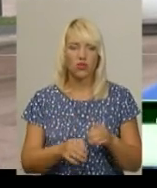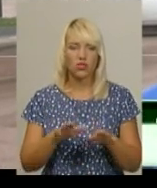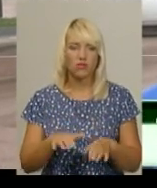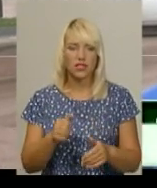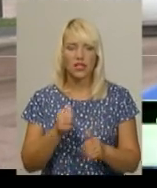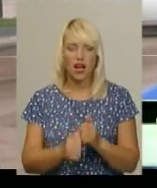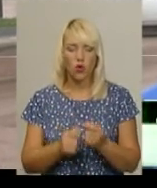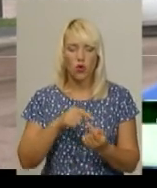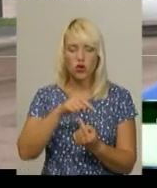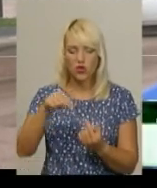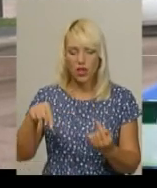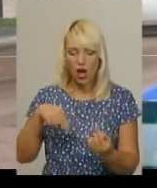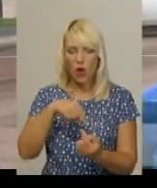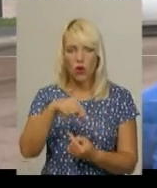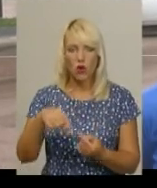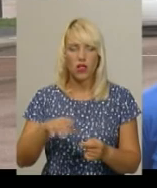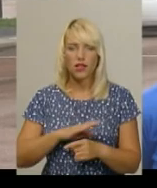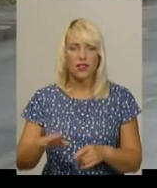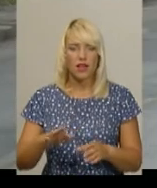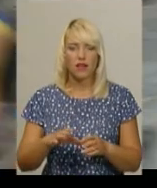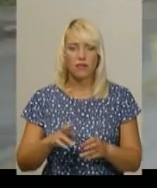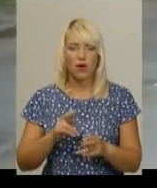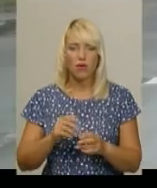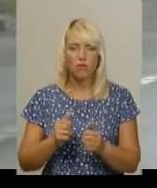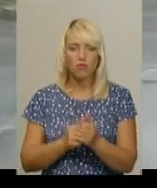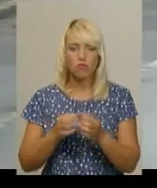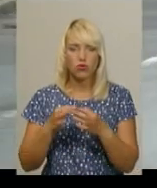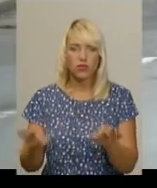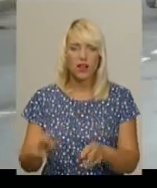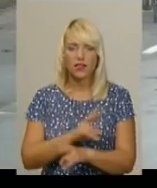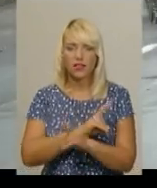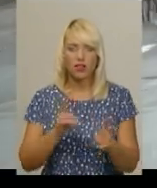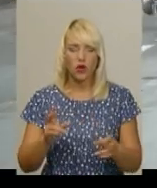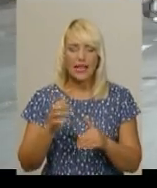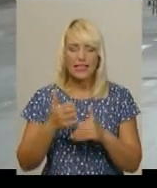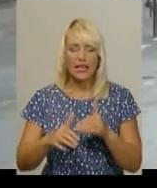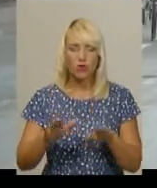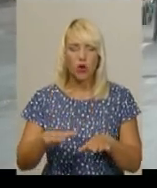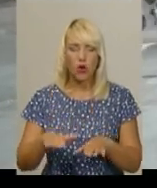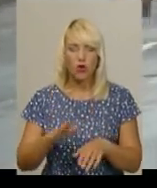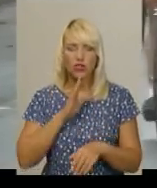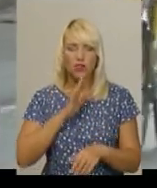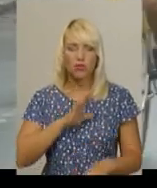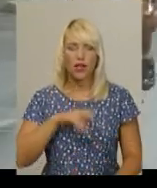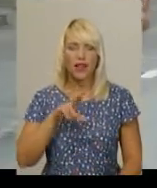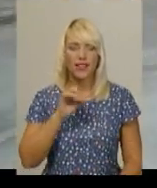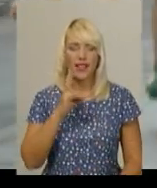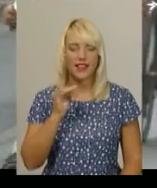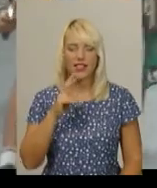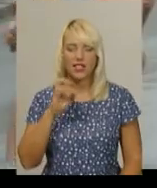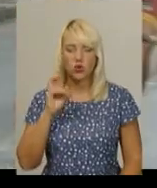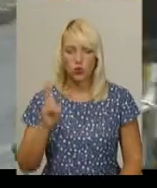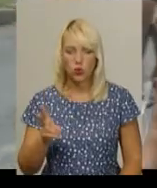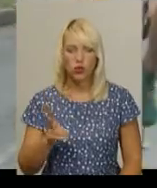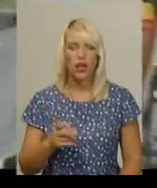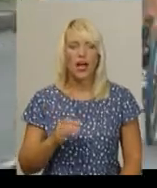кожне коло і не упускати нікого. Серед молодших дівчат чемпіонкою України стала Віра Денисюк із Київської області. Серед